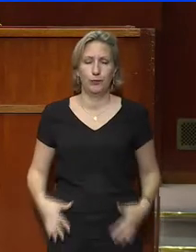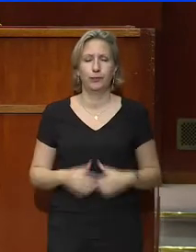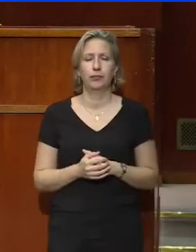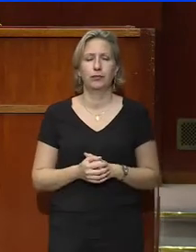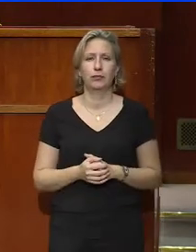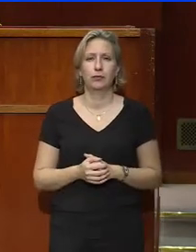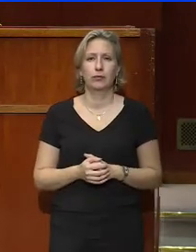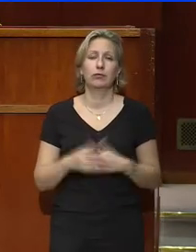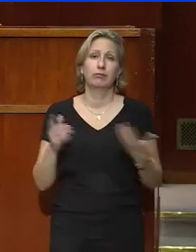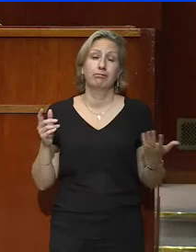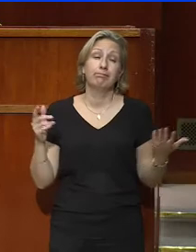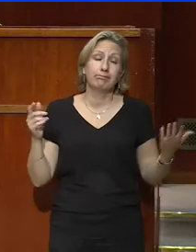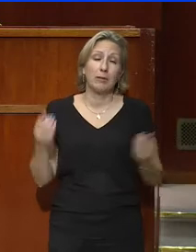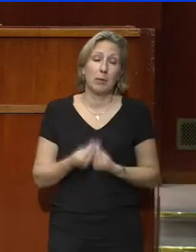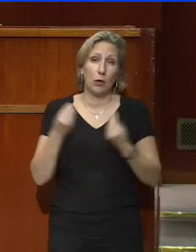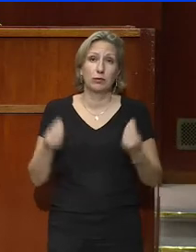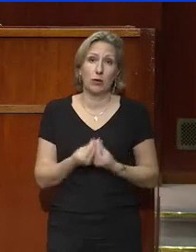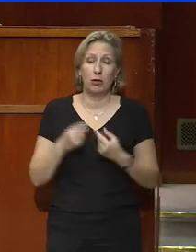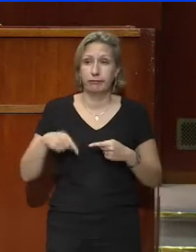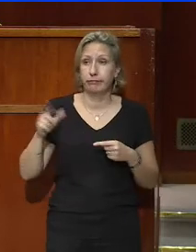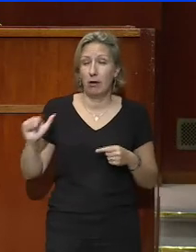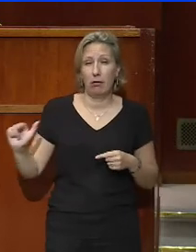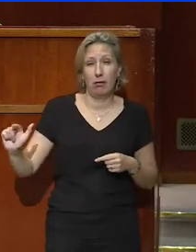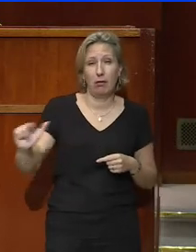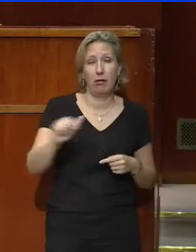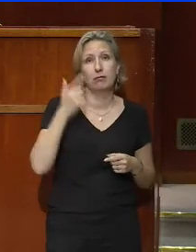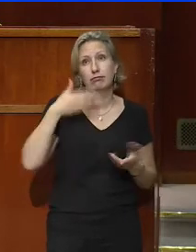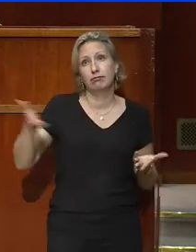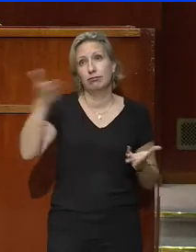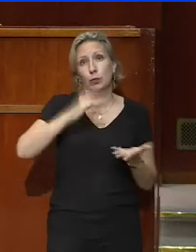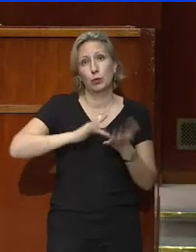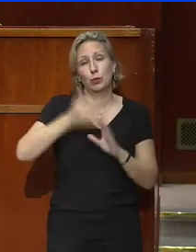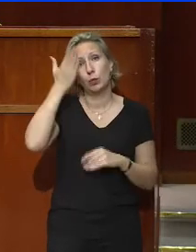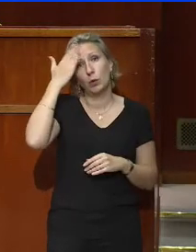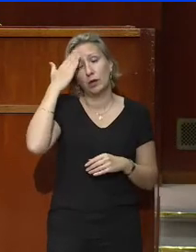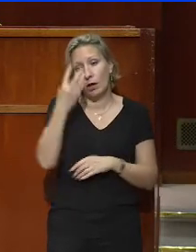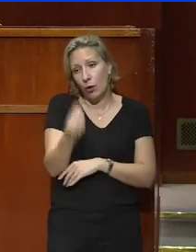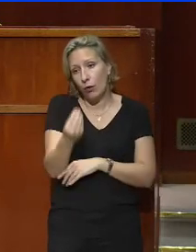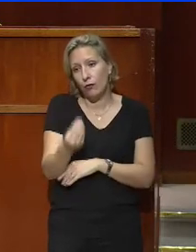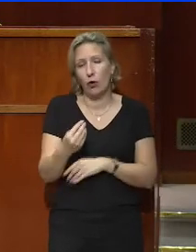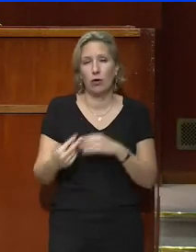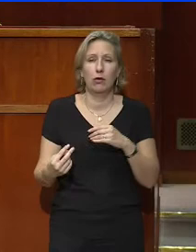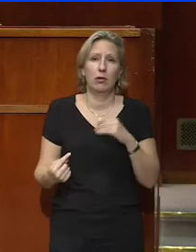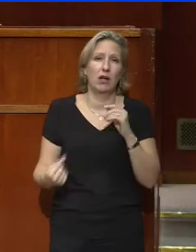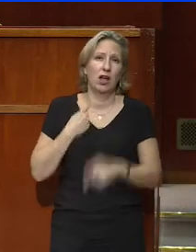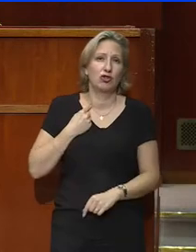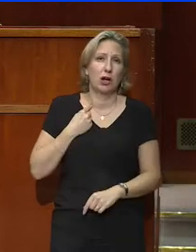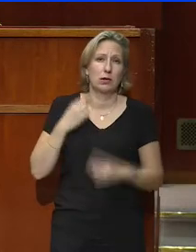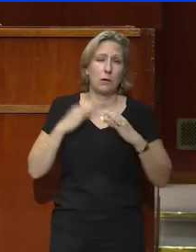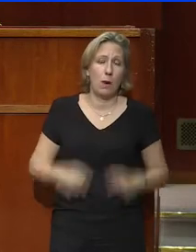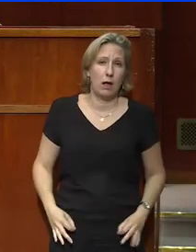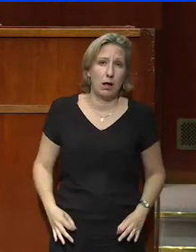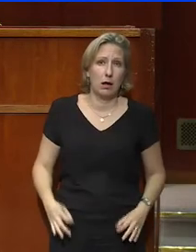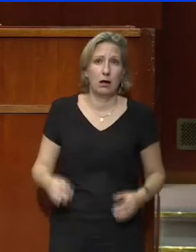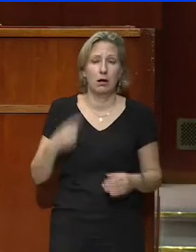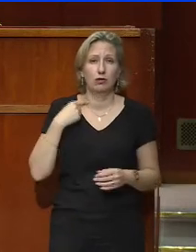Le thème est malheureusement trop classique. Vous connaissez tous cette situation, des enfants en échec scolaire, des